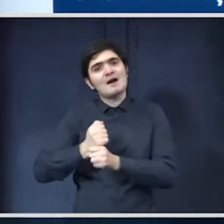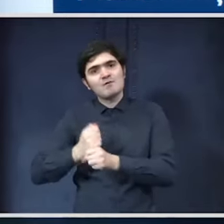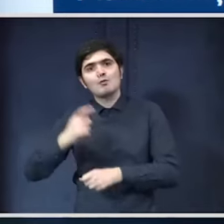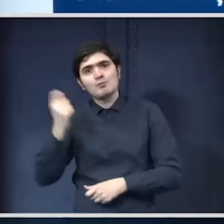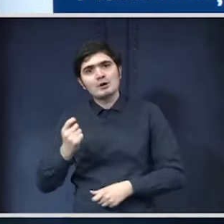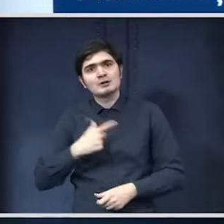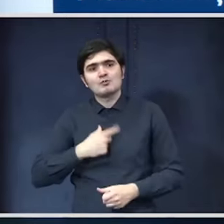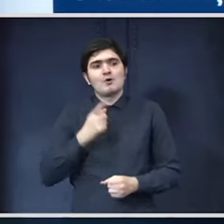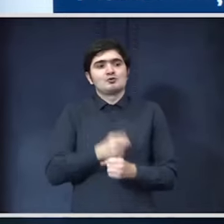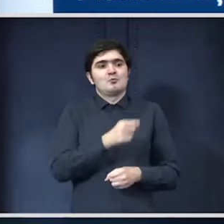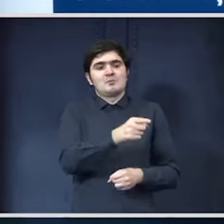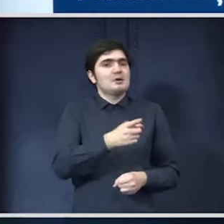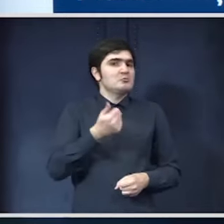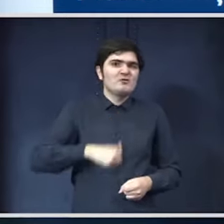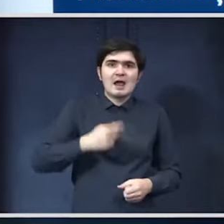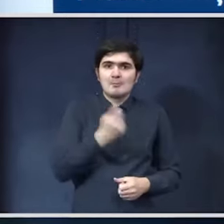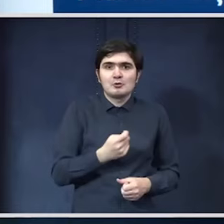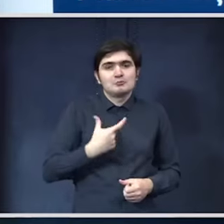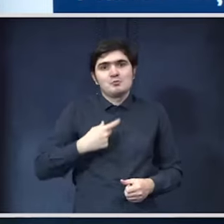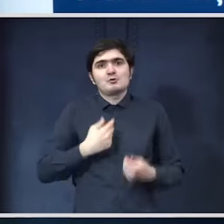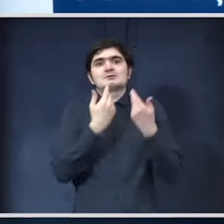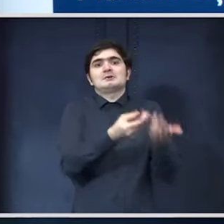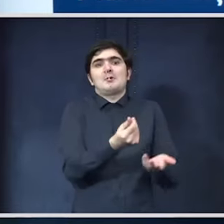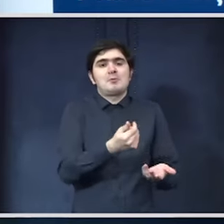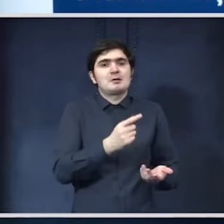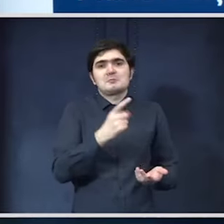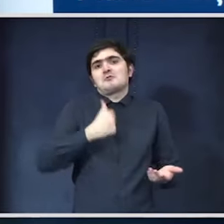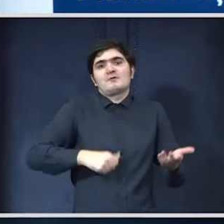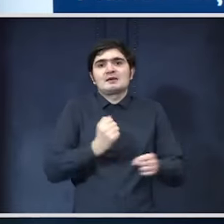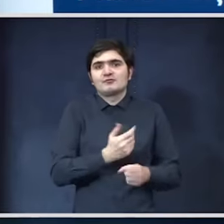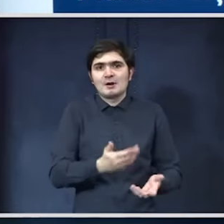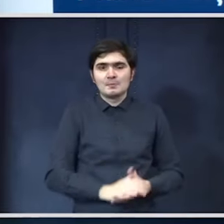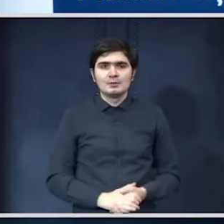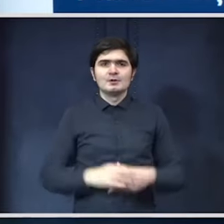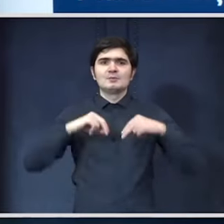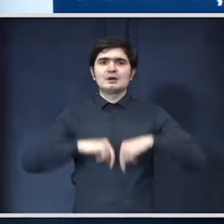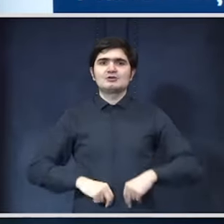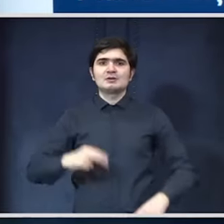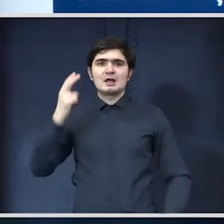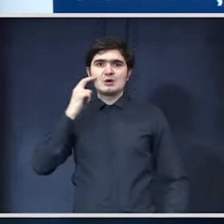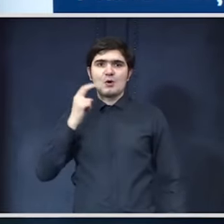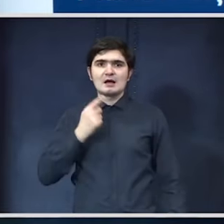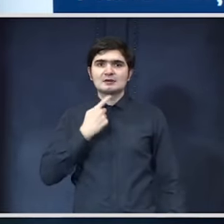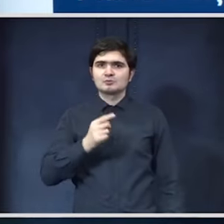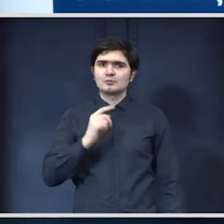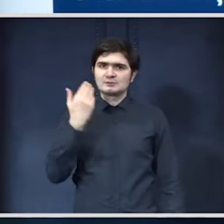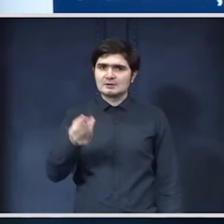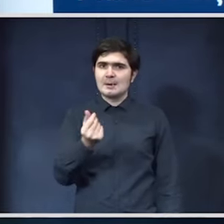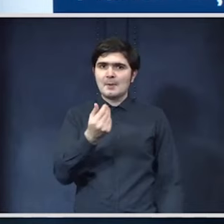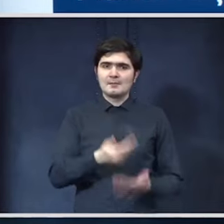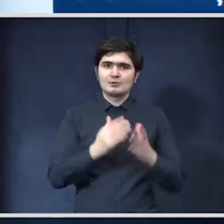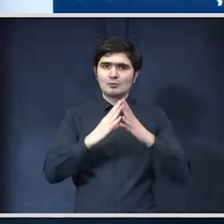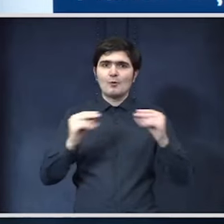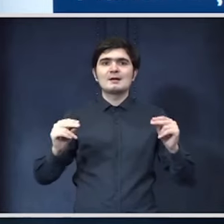care nu pot să-i oblici pe niște oameni care nu vor să să facă proiecte președintele Iohani spunea că vor fi alocați banii pentru